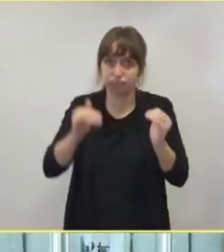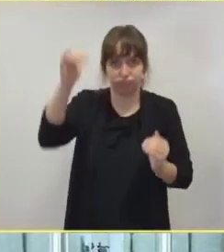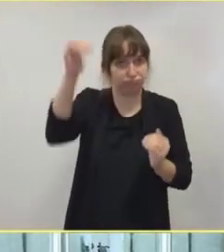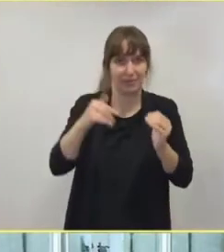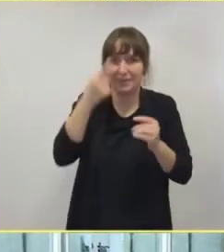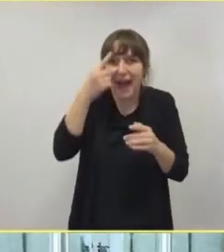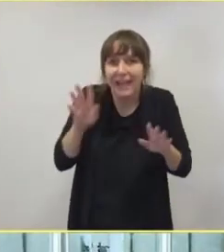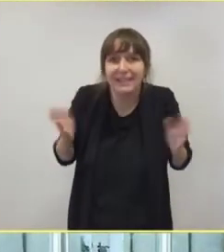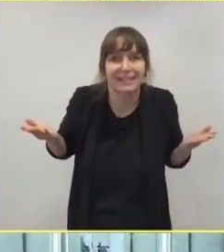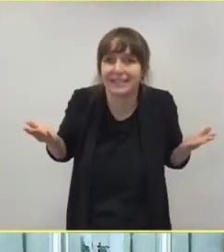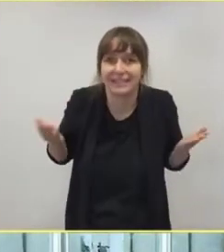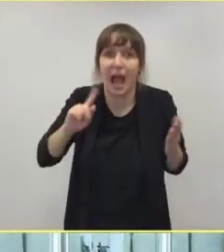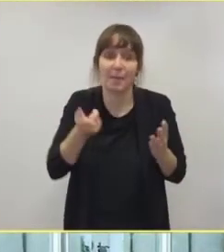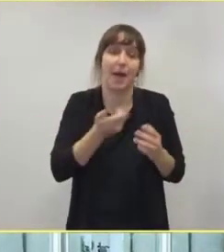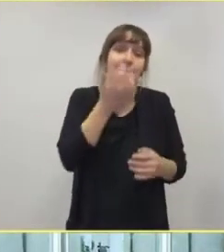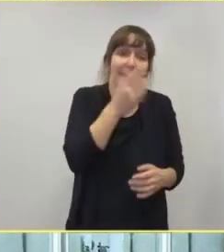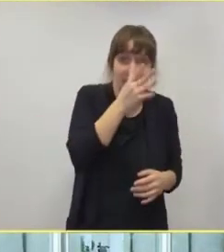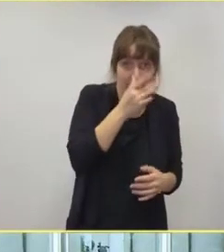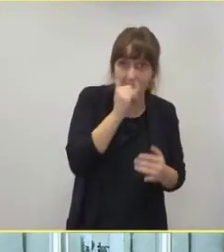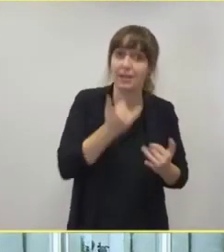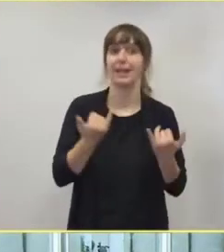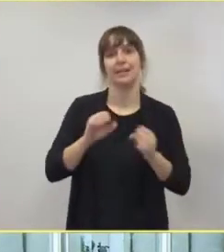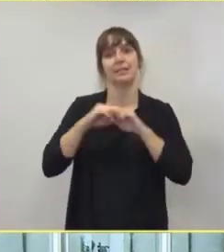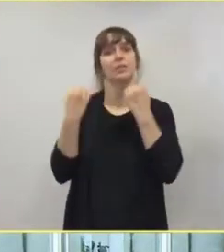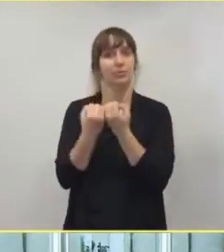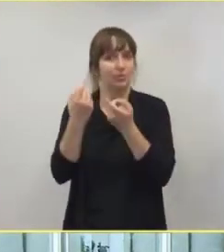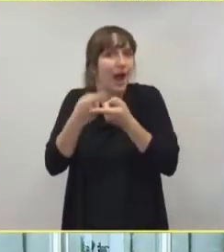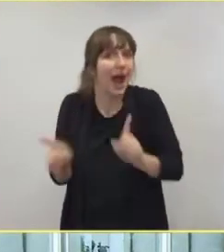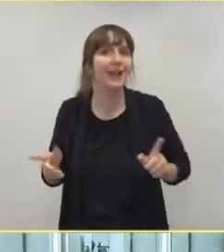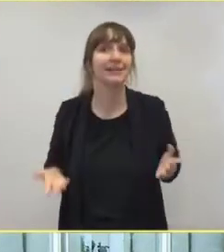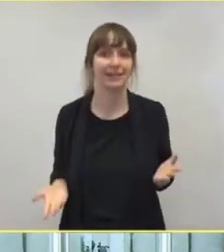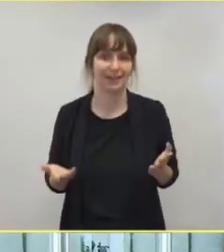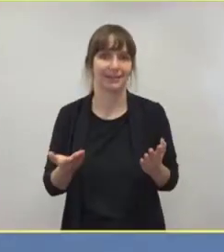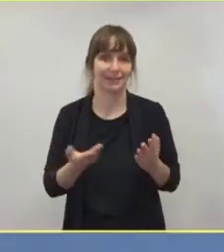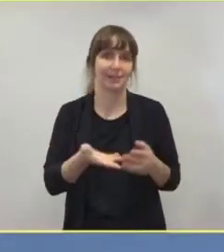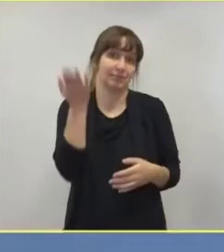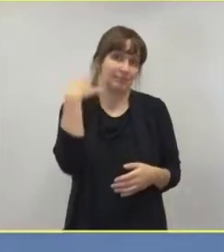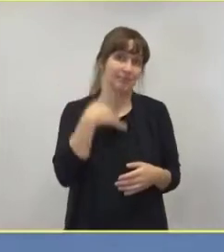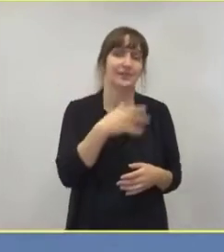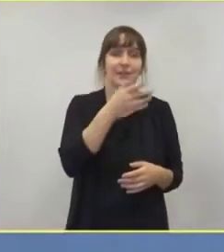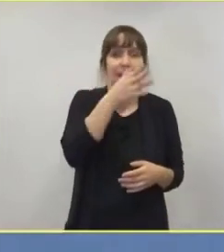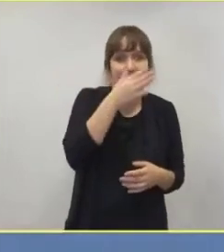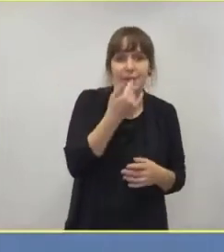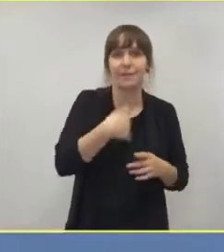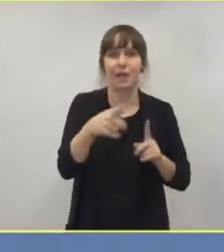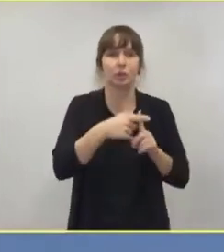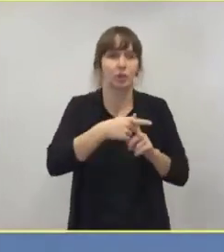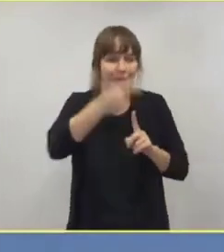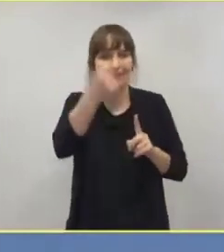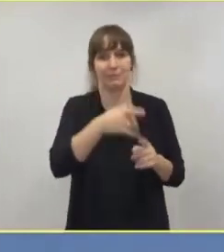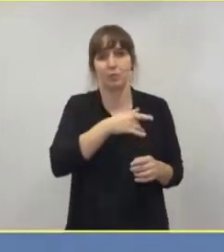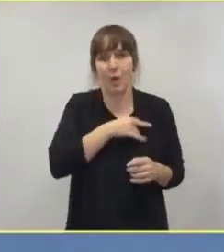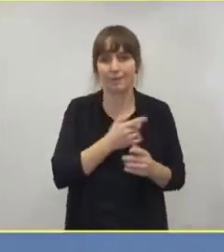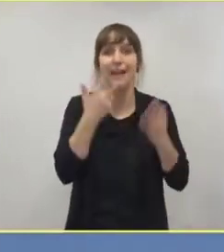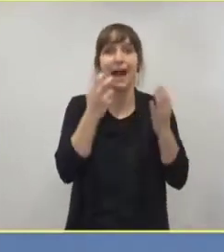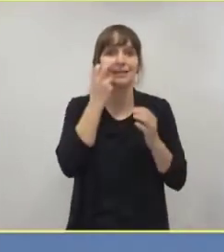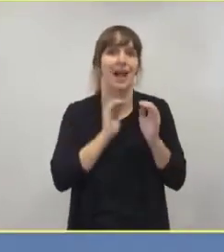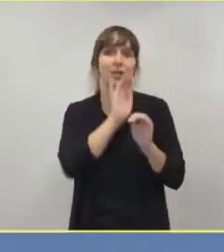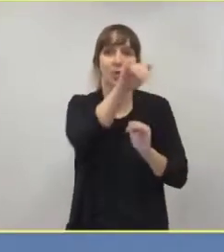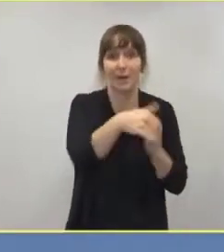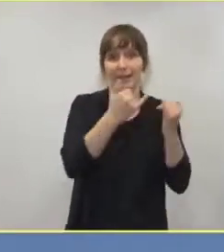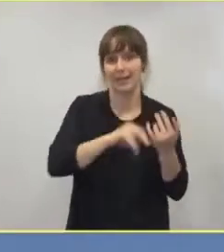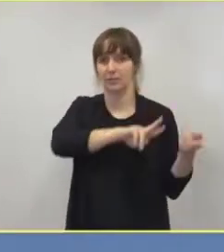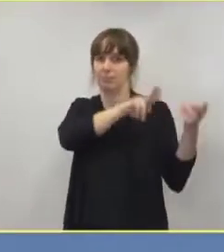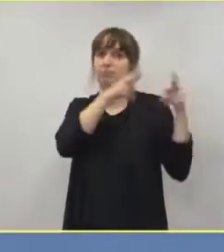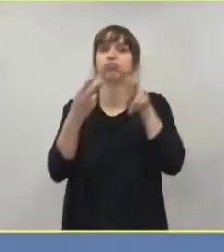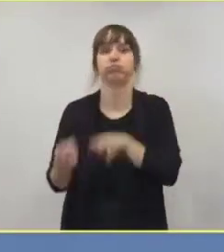eine leicht andere Situation als im März, April. Damals haben wir die Spitze der Infektionsanlagen bei den über 80-Jährigen. Das hat sich umgekehrt. Wir haben